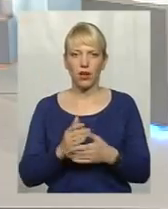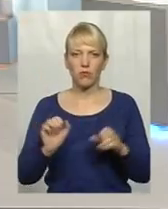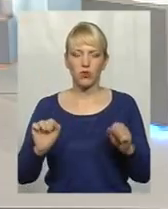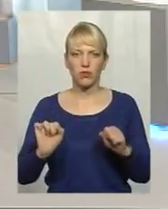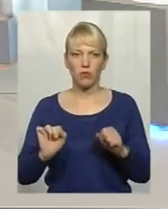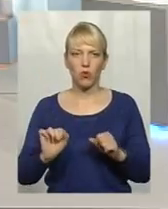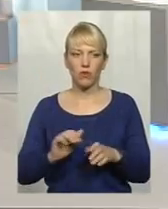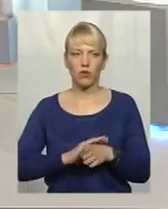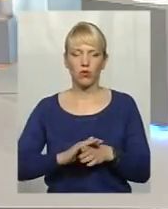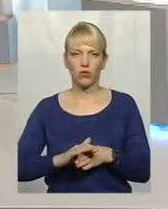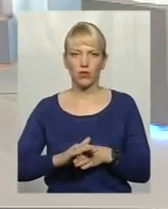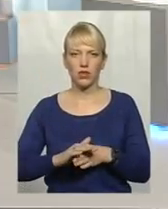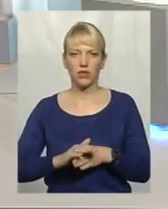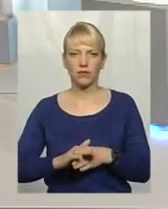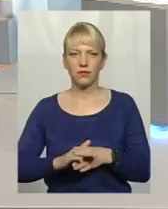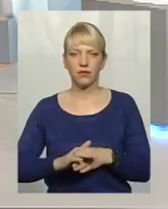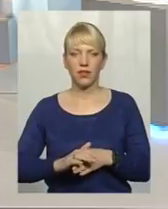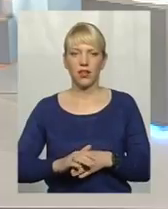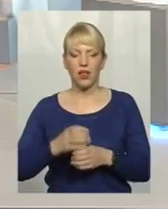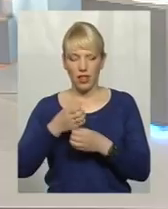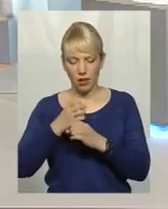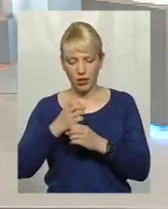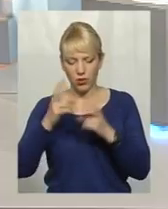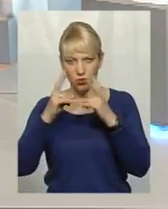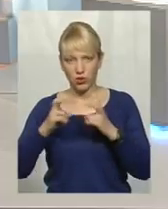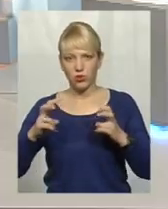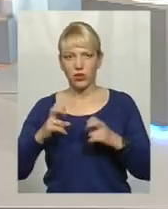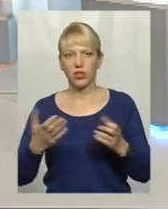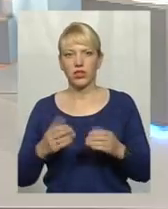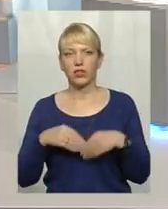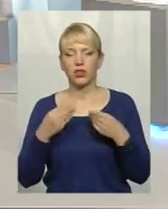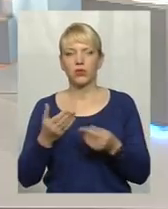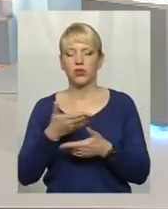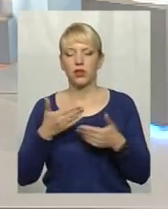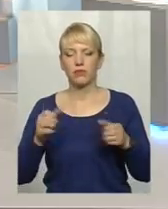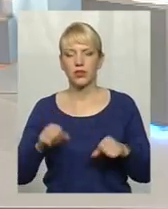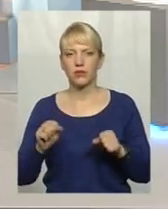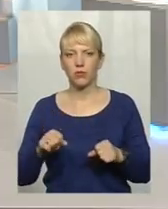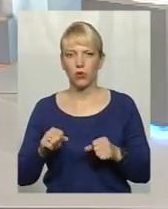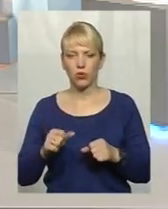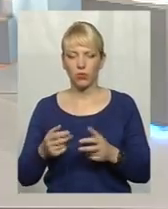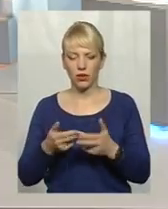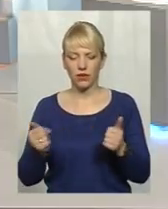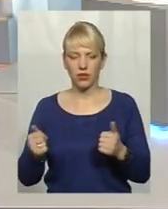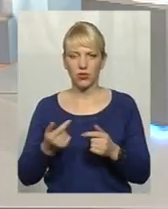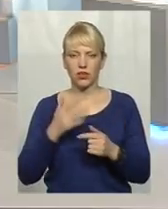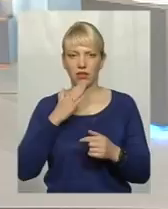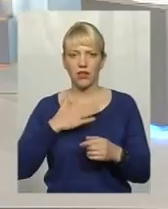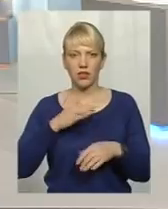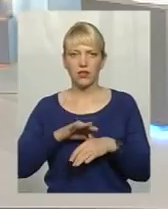виконувати лабораторні дослідження, які дають нам змогу етіологічно підтверджувати діагноз.